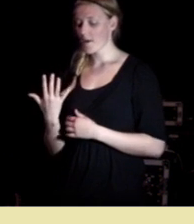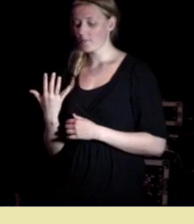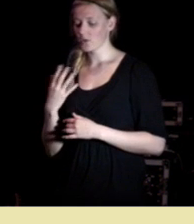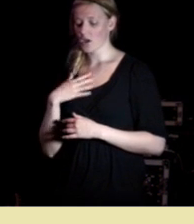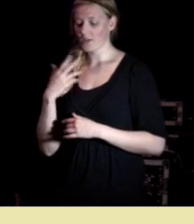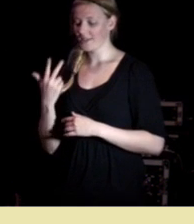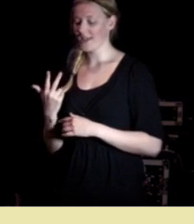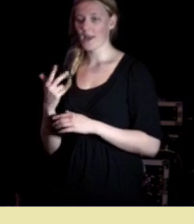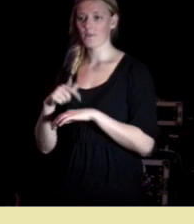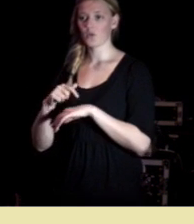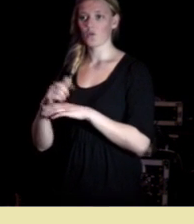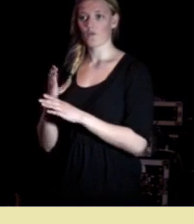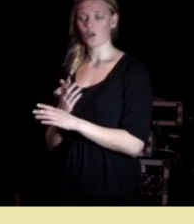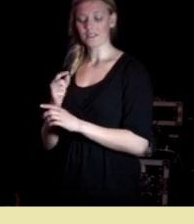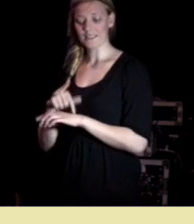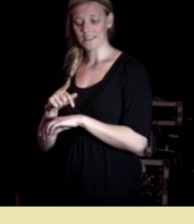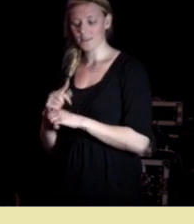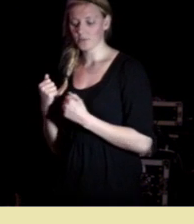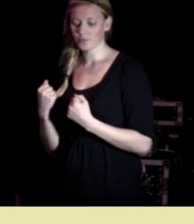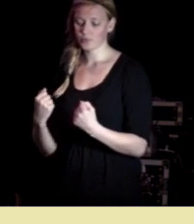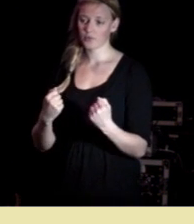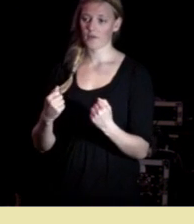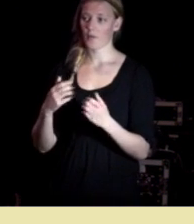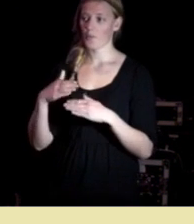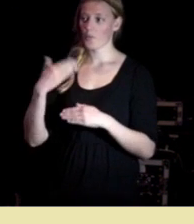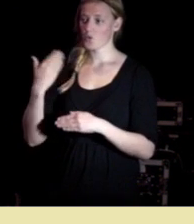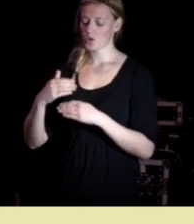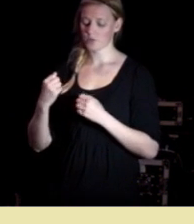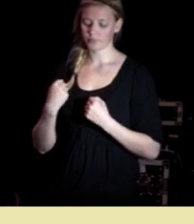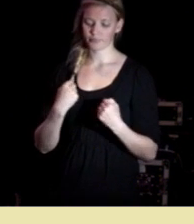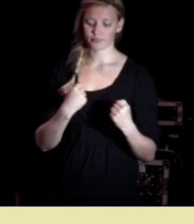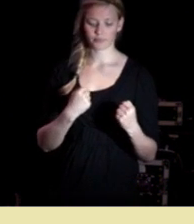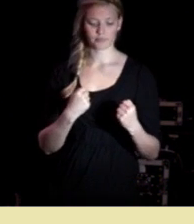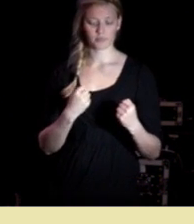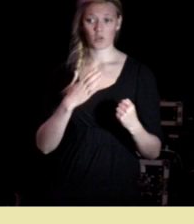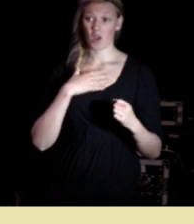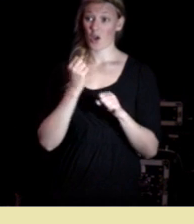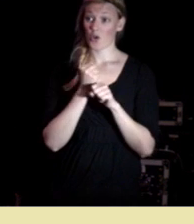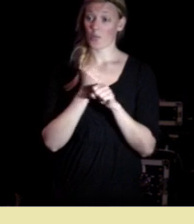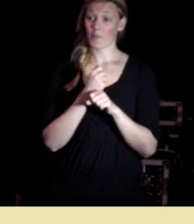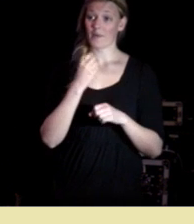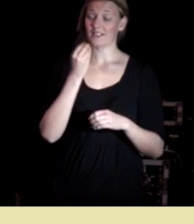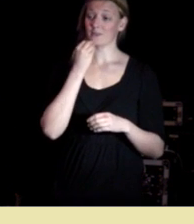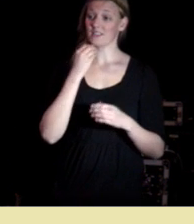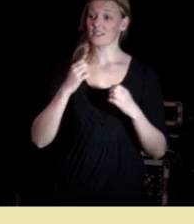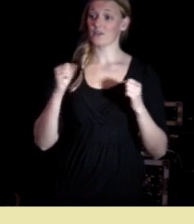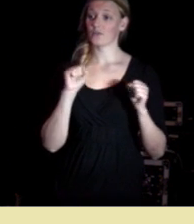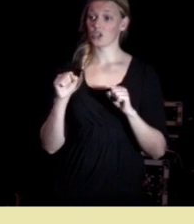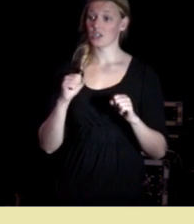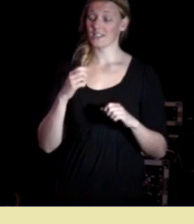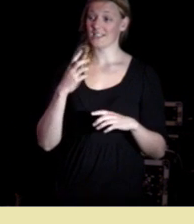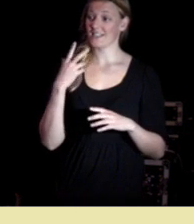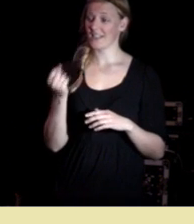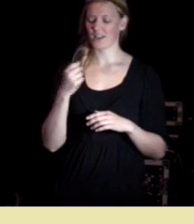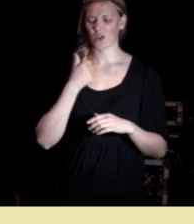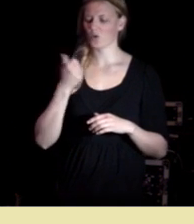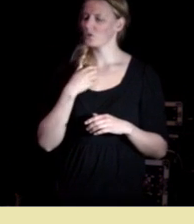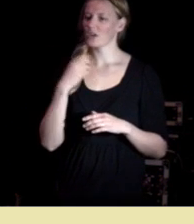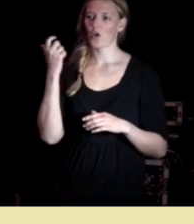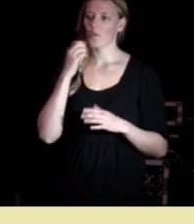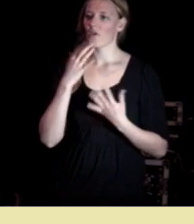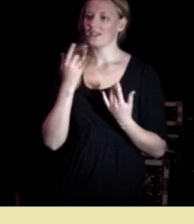tre minutter før tiden kjør ut av porten og jeg har jobbet med spidsflylser i 30 år og ikke hør på det jeg sier nå